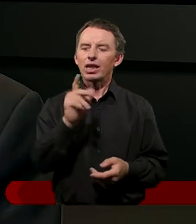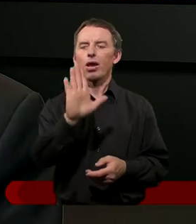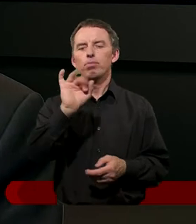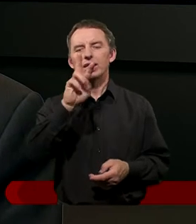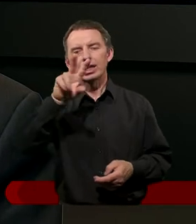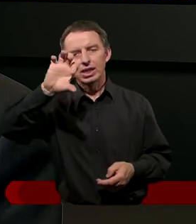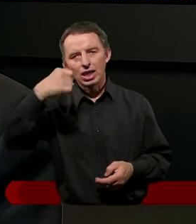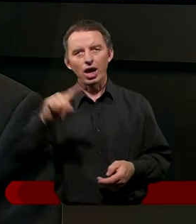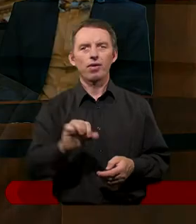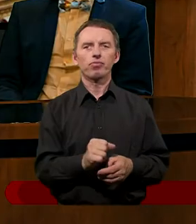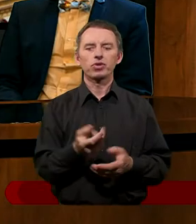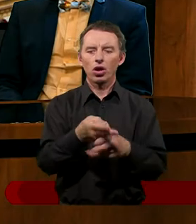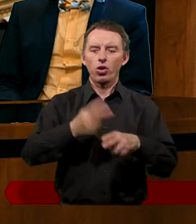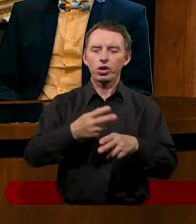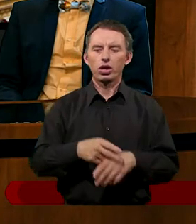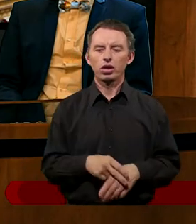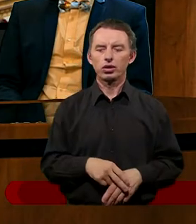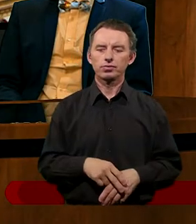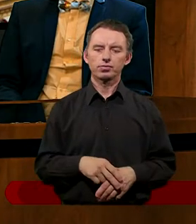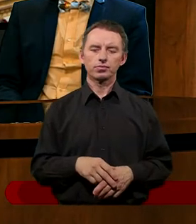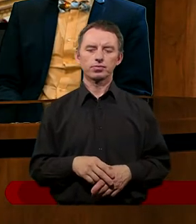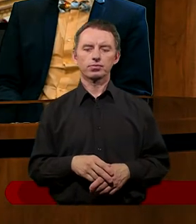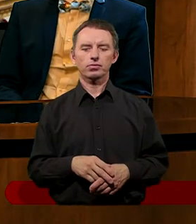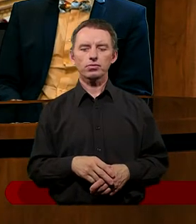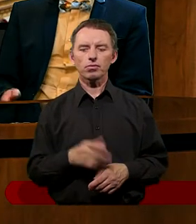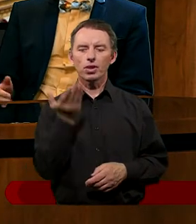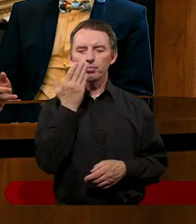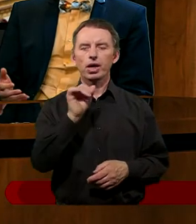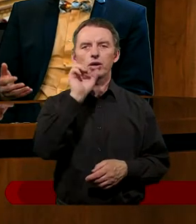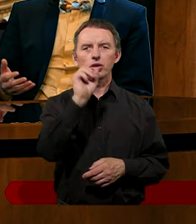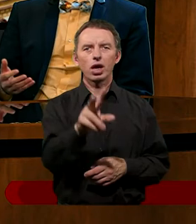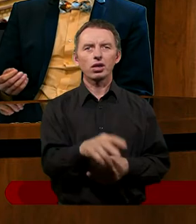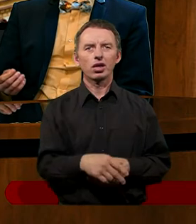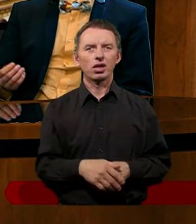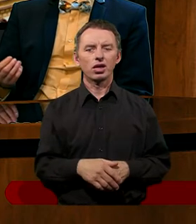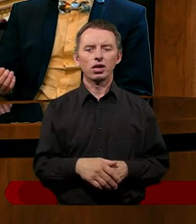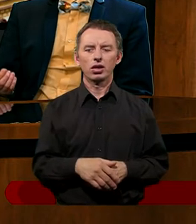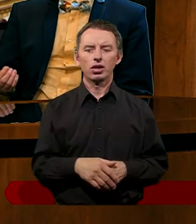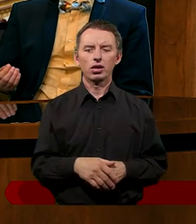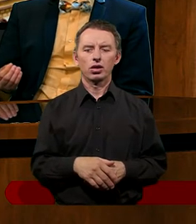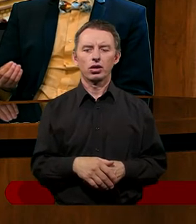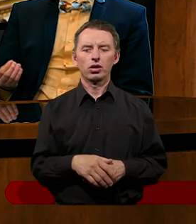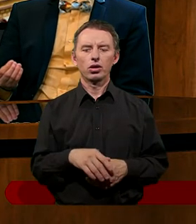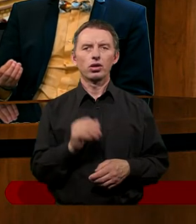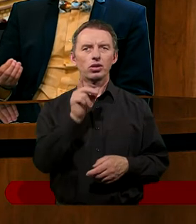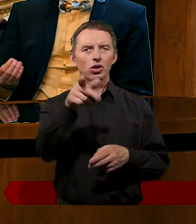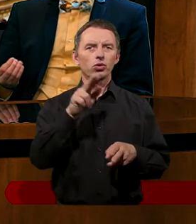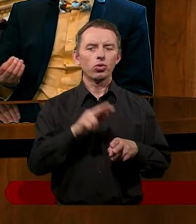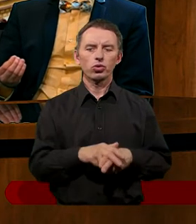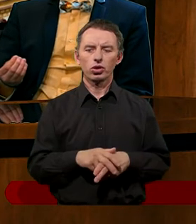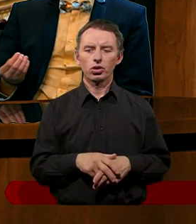Betesda? W sytuacji beznadziejnej. Bardzo takiej dotkliwej. Popatrzmy, gdy